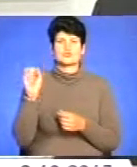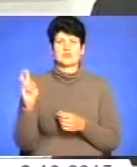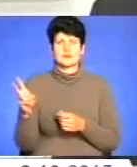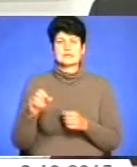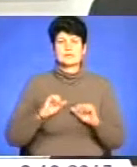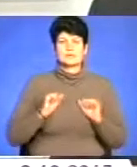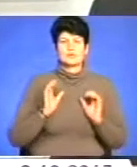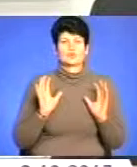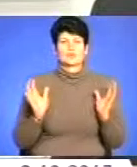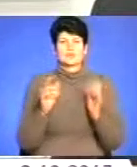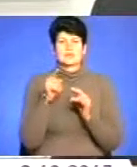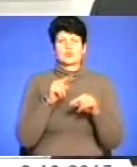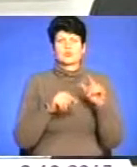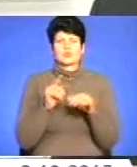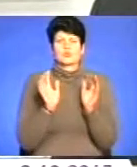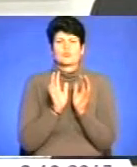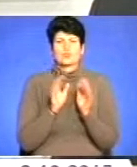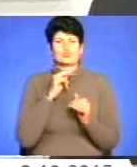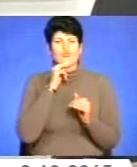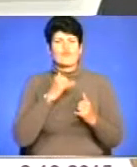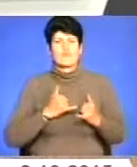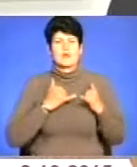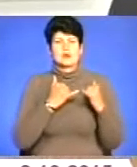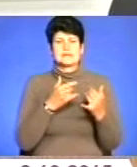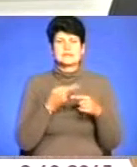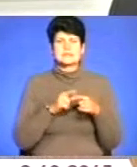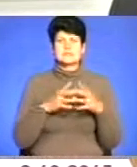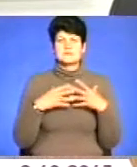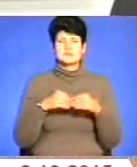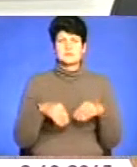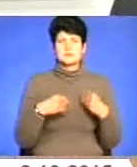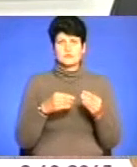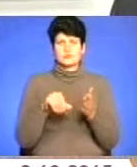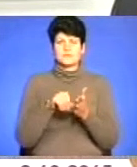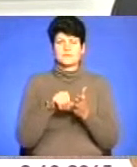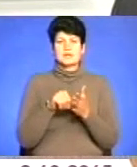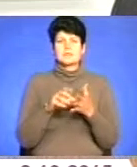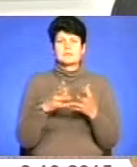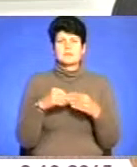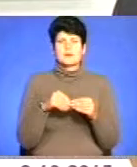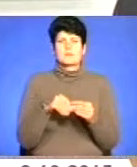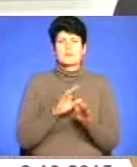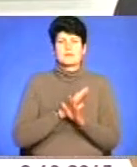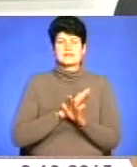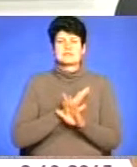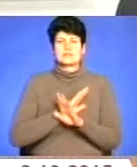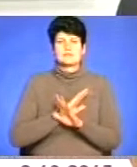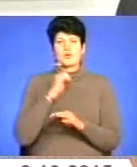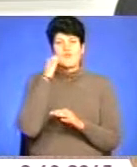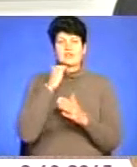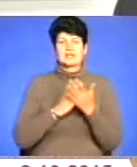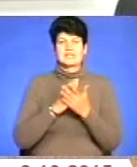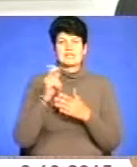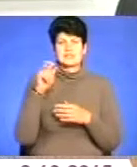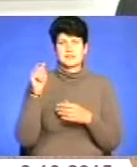оточити їхні родини турботою та увагою. Цим сім'ям наданий статус член сім'ї померлого, тобто загиблого ветерана війни.